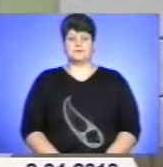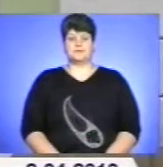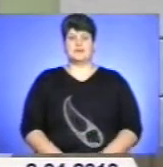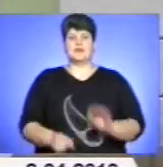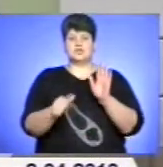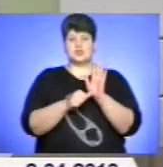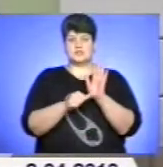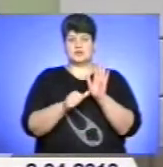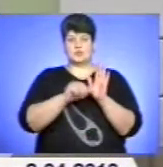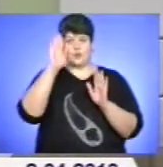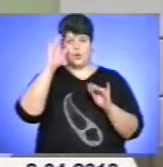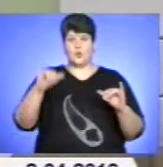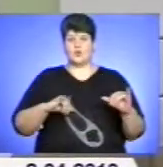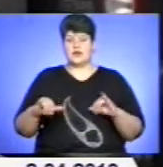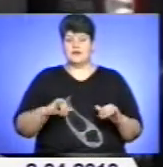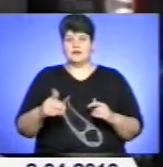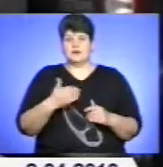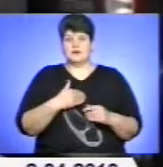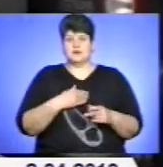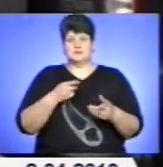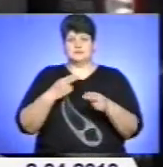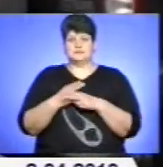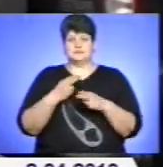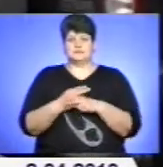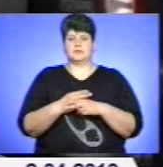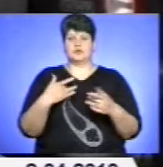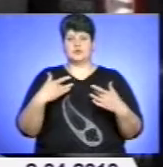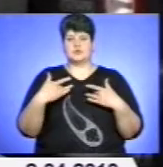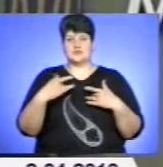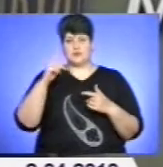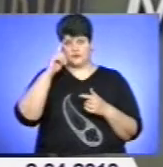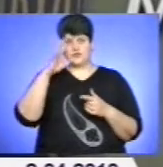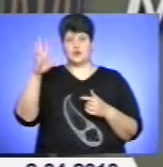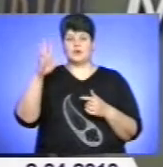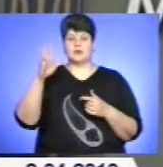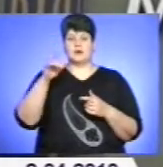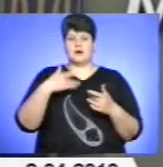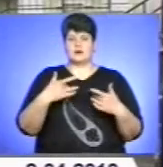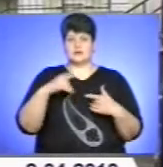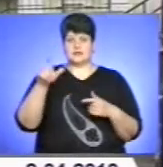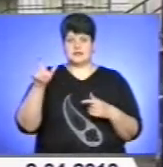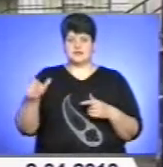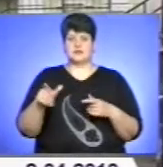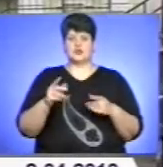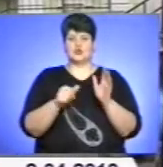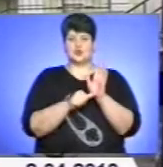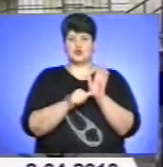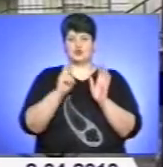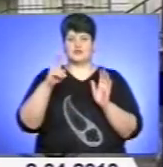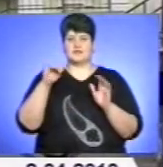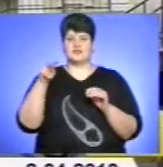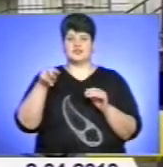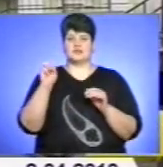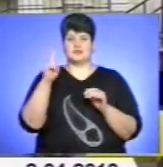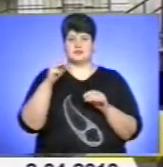Шестер хуліганів, які мали намір перешкодити концерту відомих артистів, затримали тернопільські міліціонери. 6 квітня 2013 року